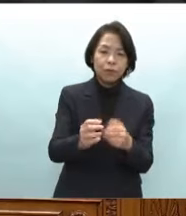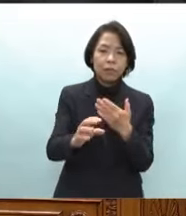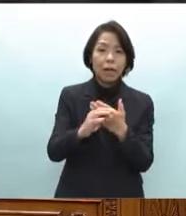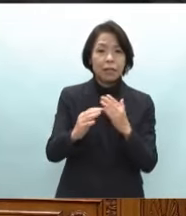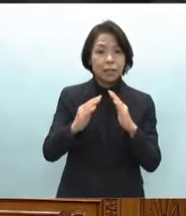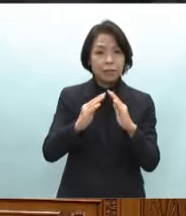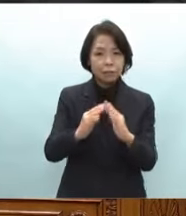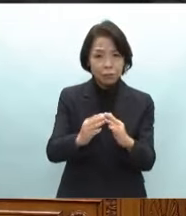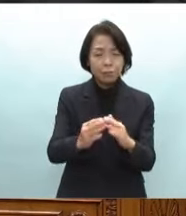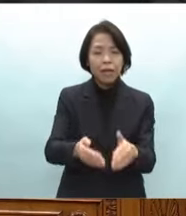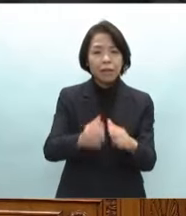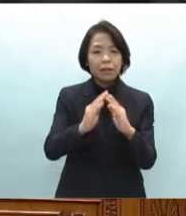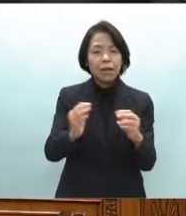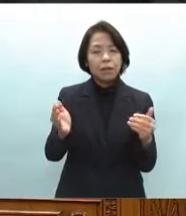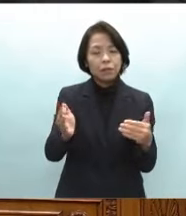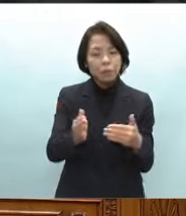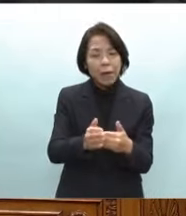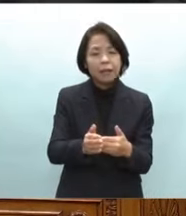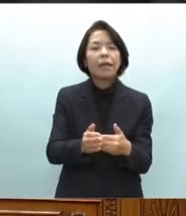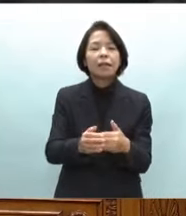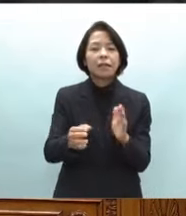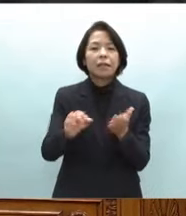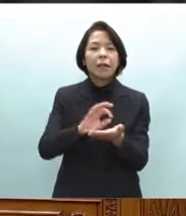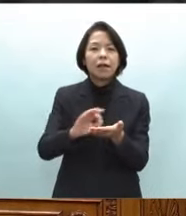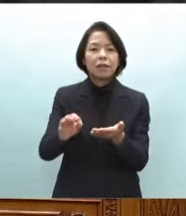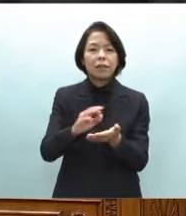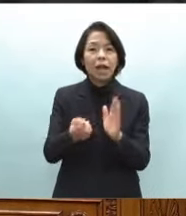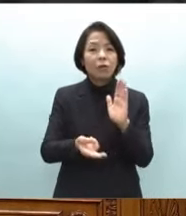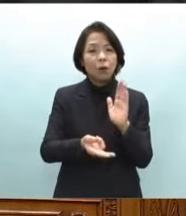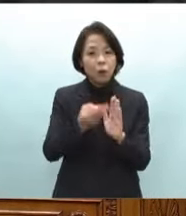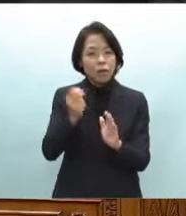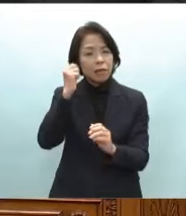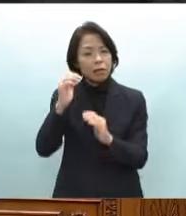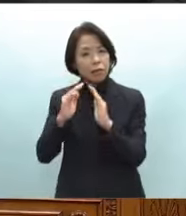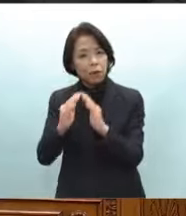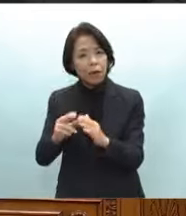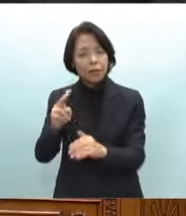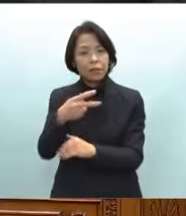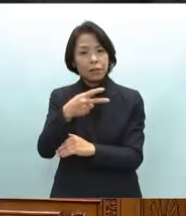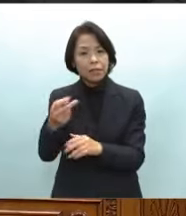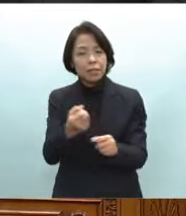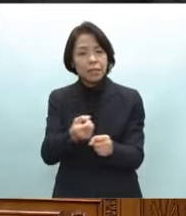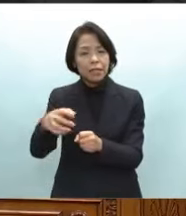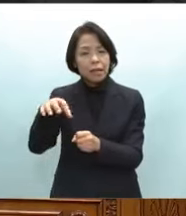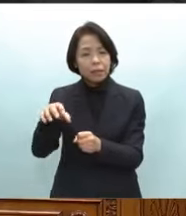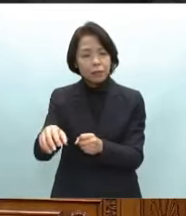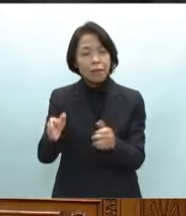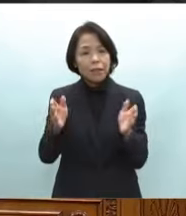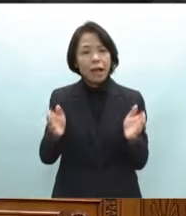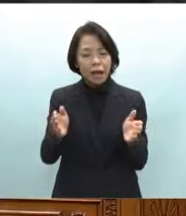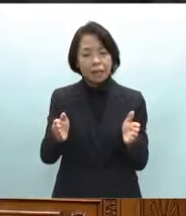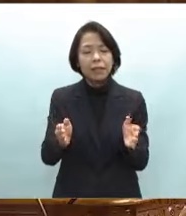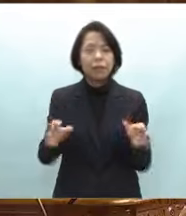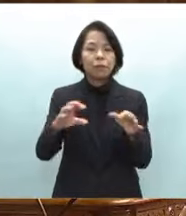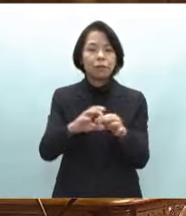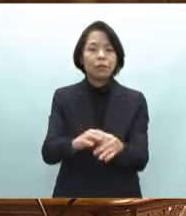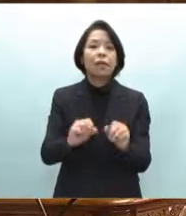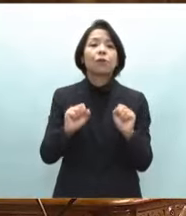整うまでの間に活用するホテルや旅館といった二次避難所までのつなぎ対策を講じました